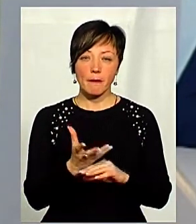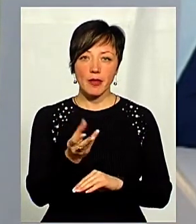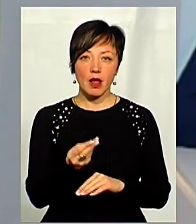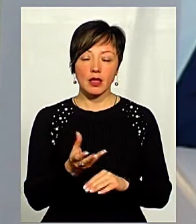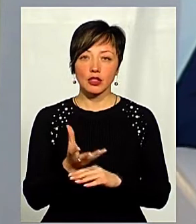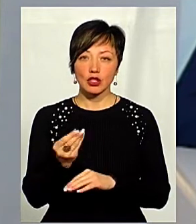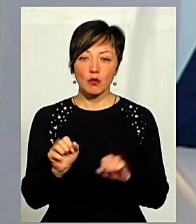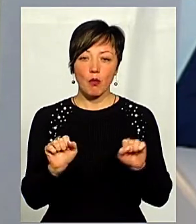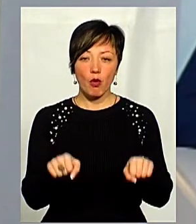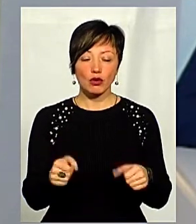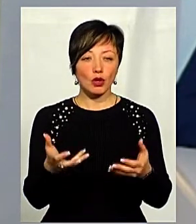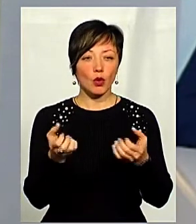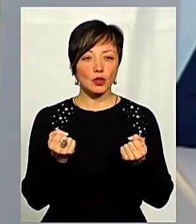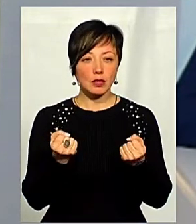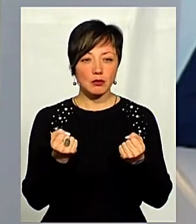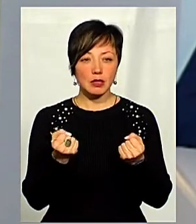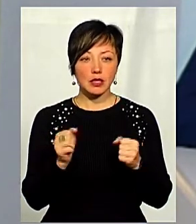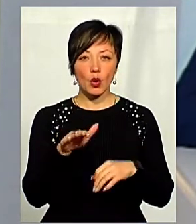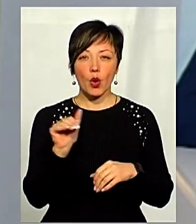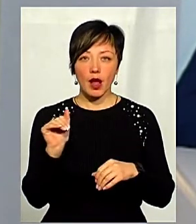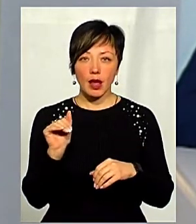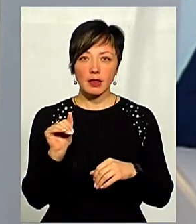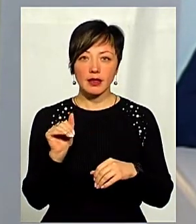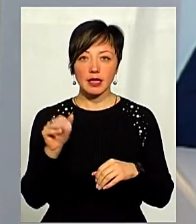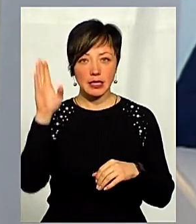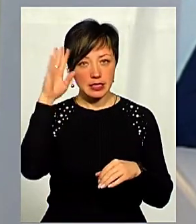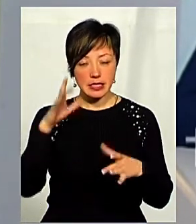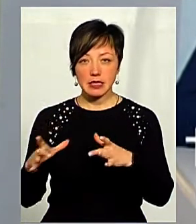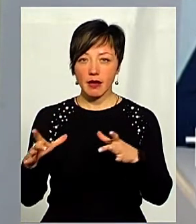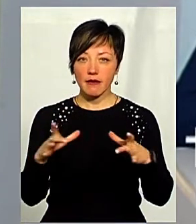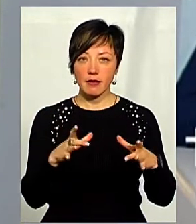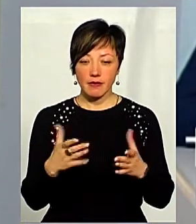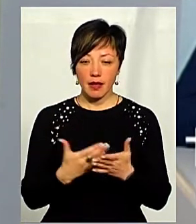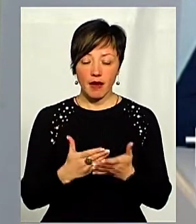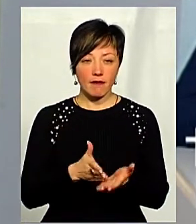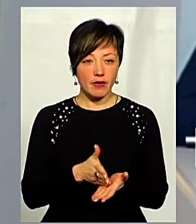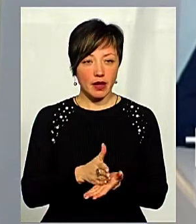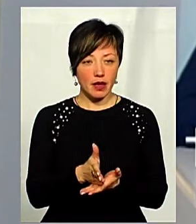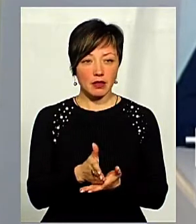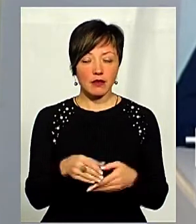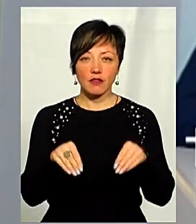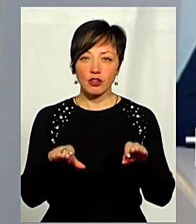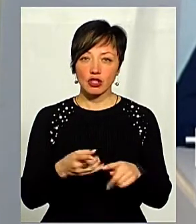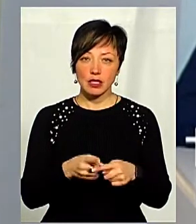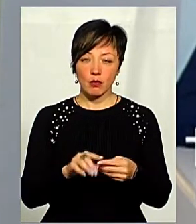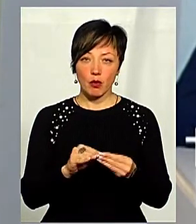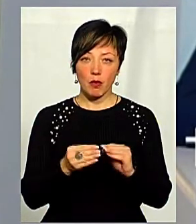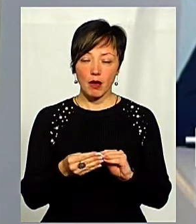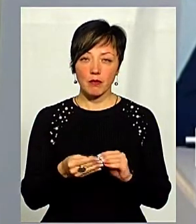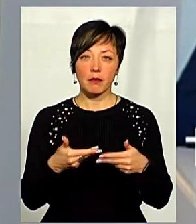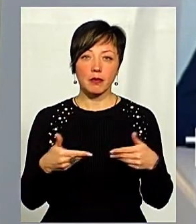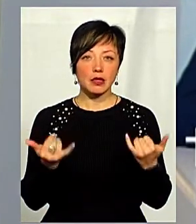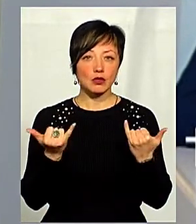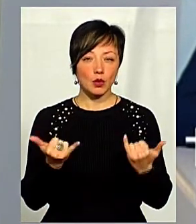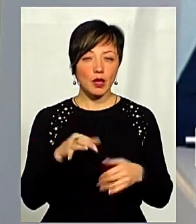наприклад, які можна отримати з оренди тих самих ставків. Якщо, до речі, як варіант вирішення цієї проблеми, ми